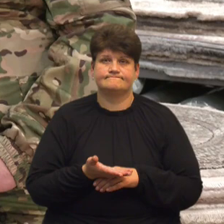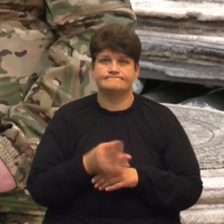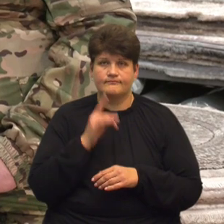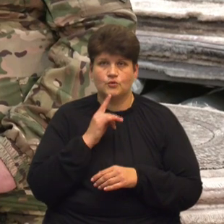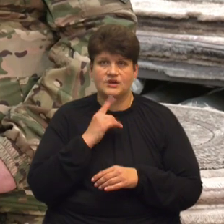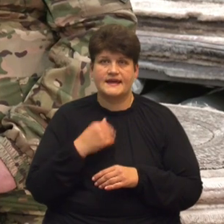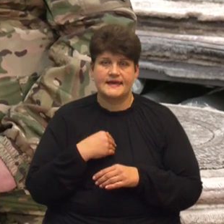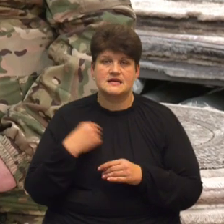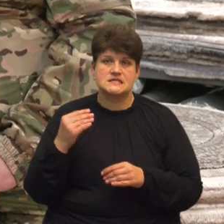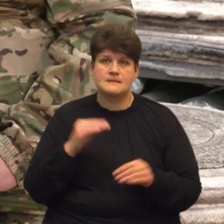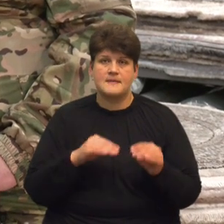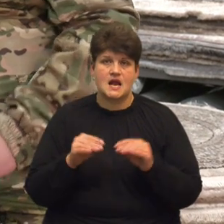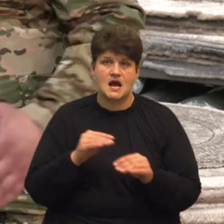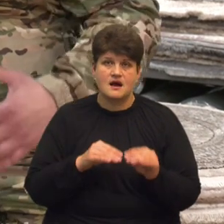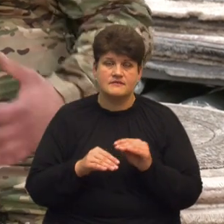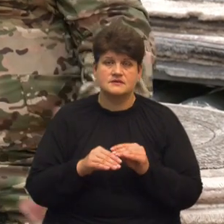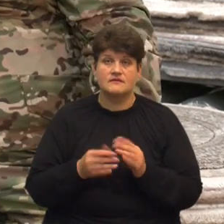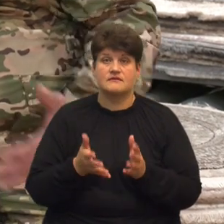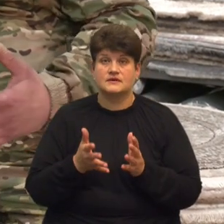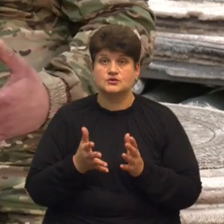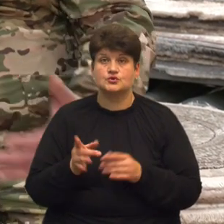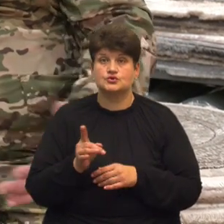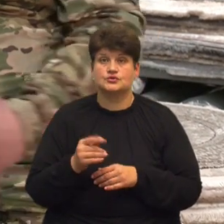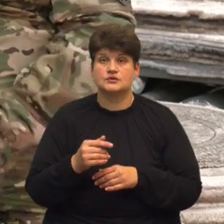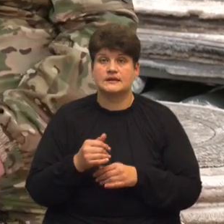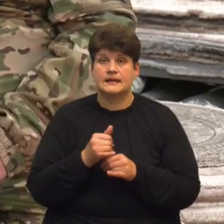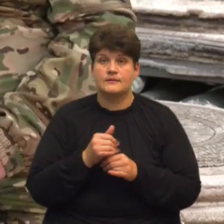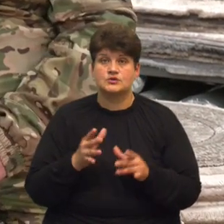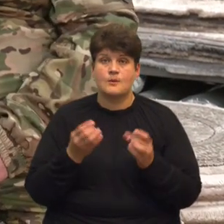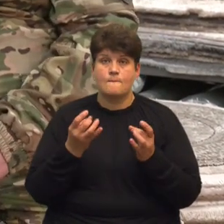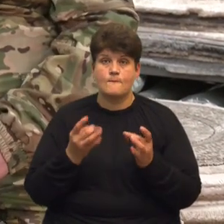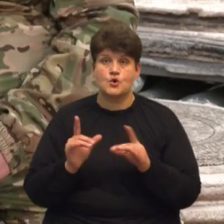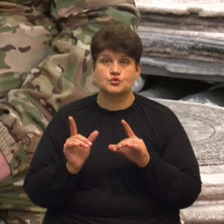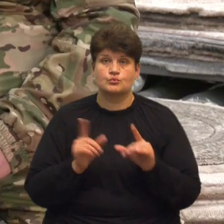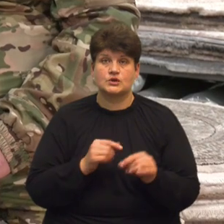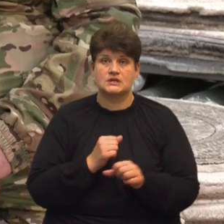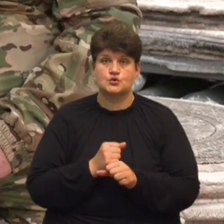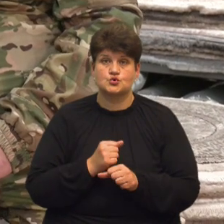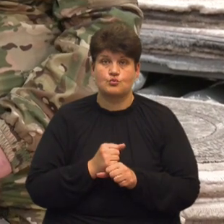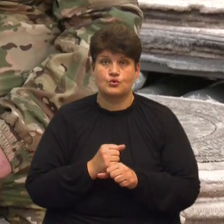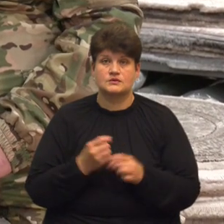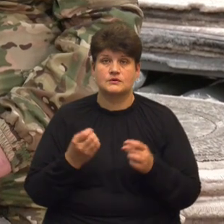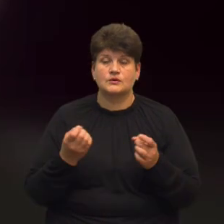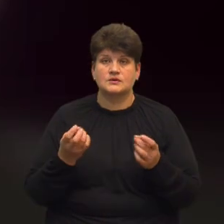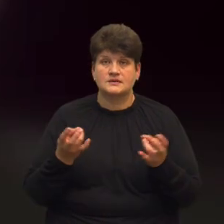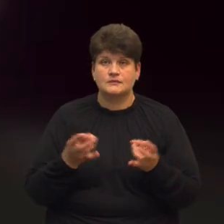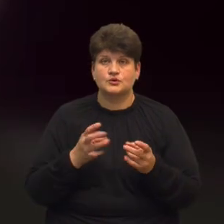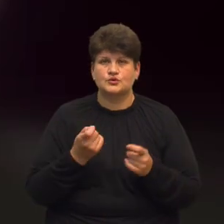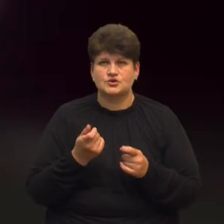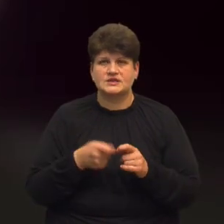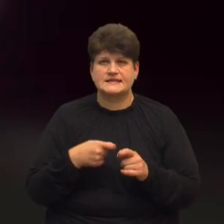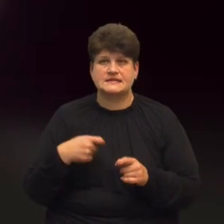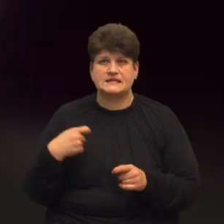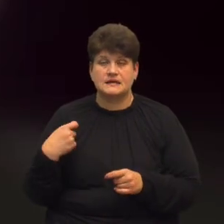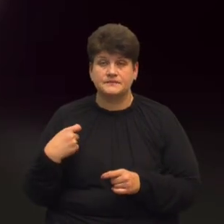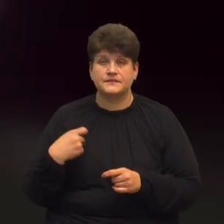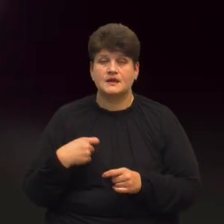збирався, вияснилось так, що неможливо просто поїхати з цієї роботи і прийшлося трошки затриматися Чоловік